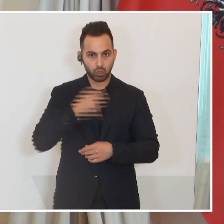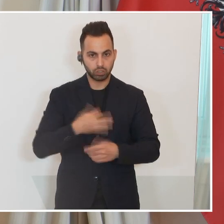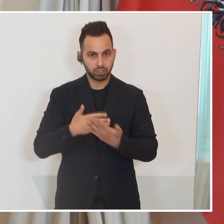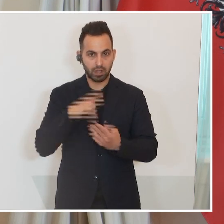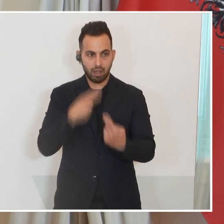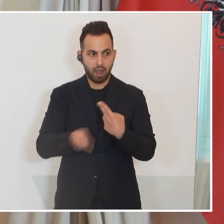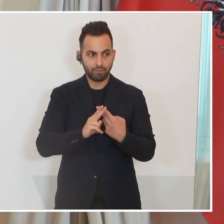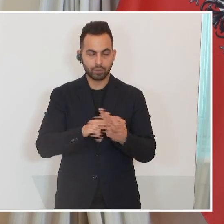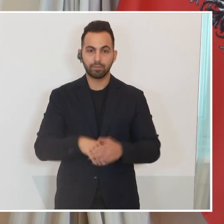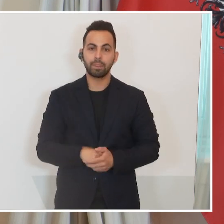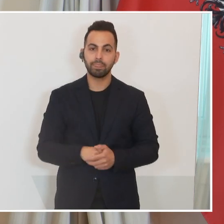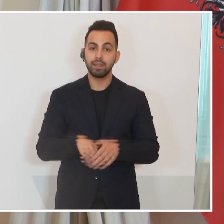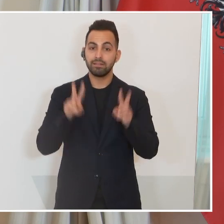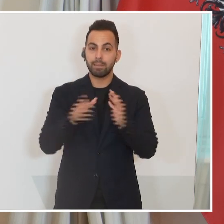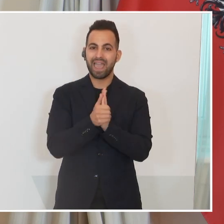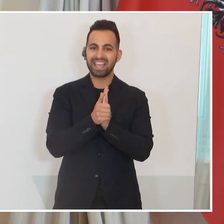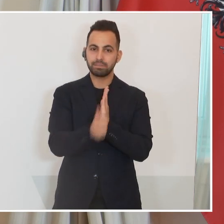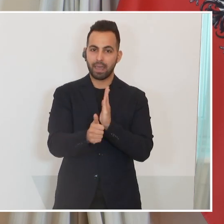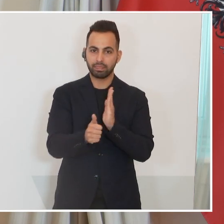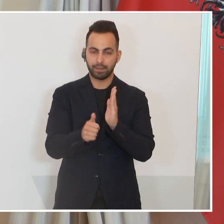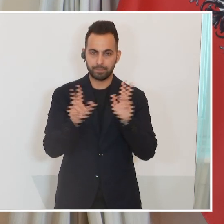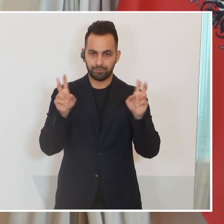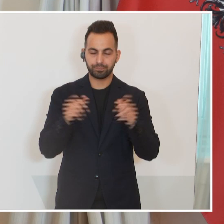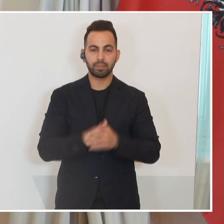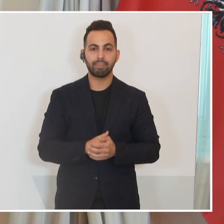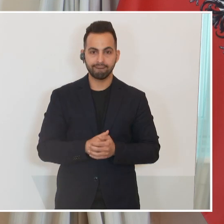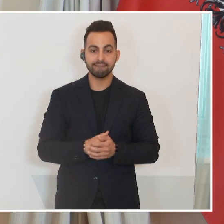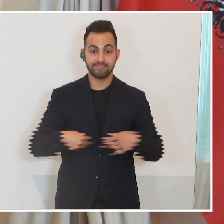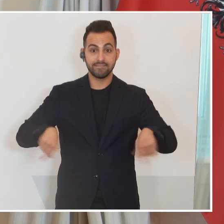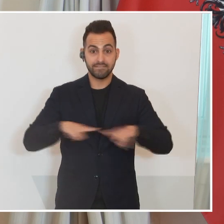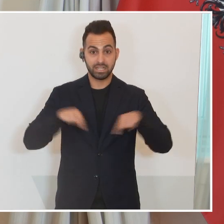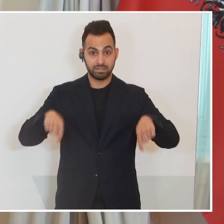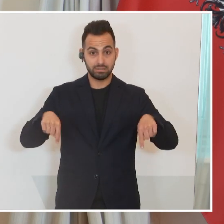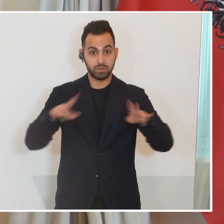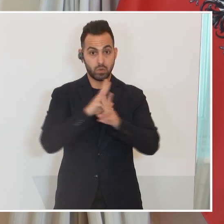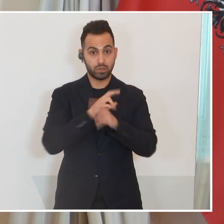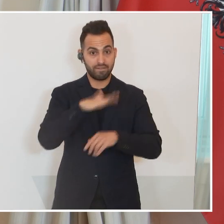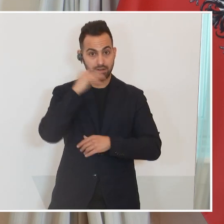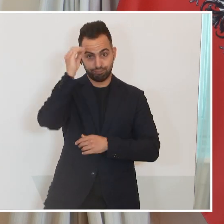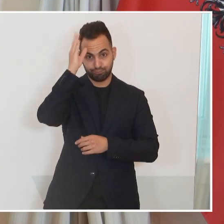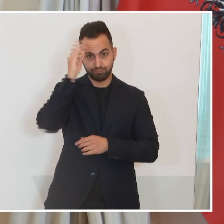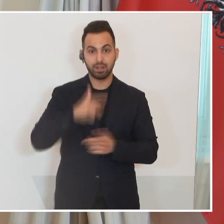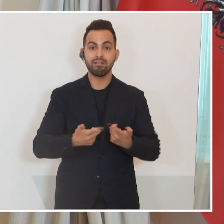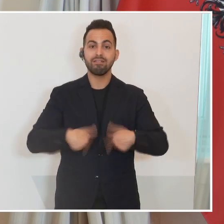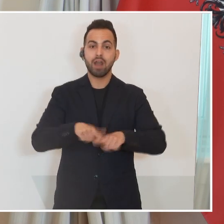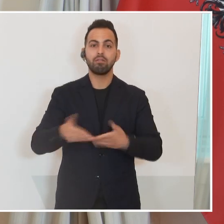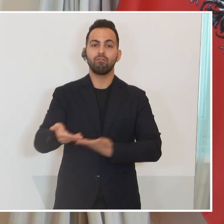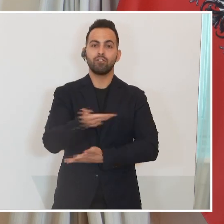Zur Frage der Expertise. Wir haben eine hohe Kompetenz in der Frage landwirtschaftliche